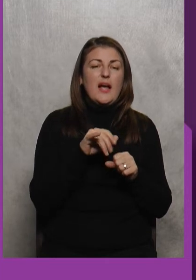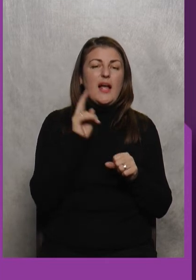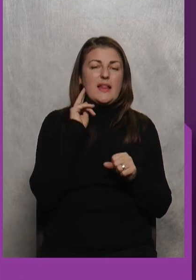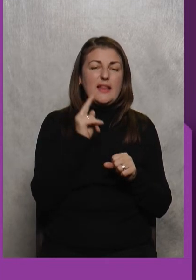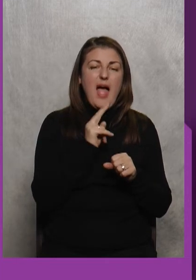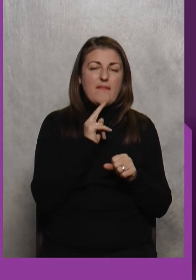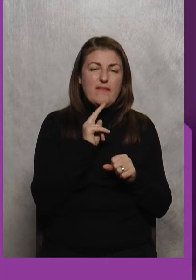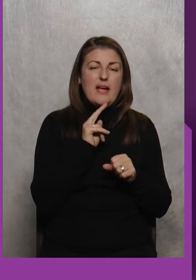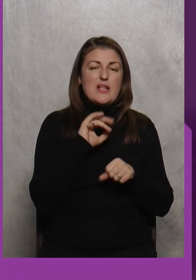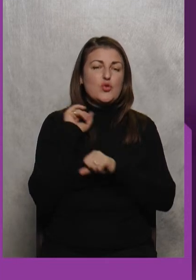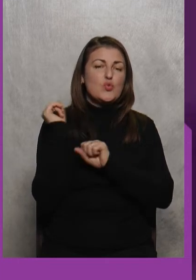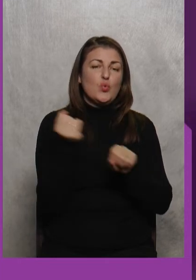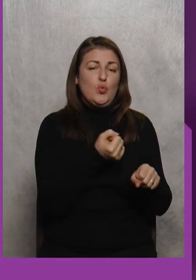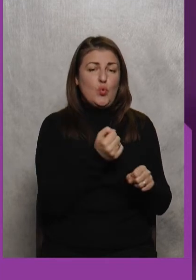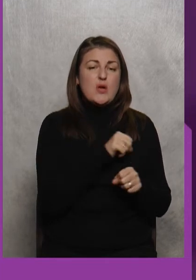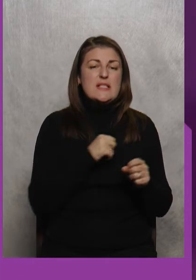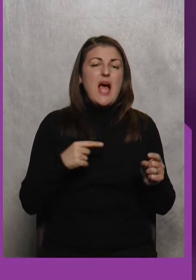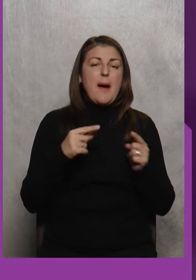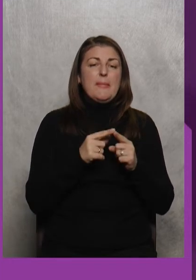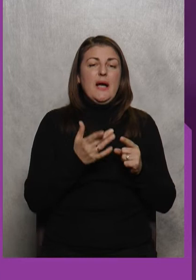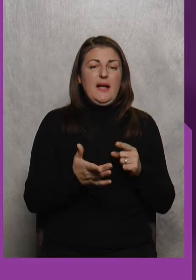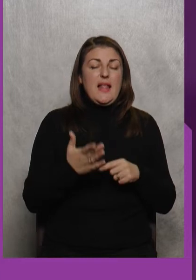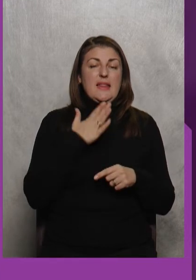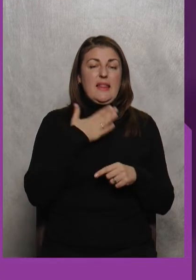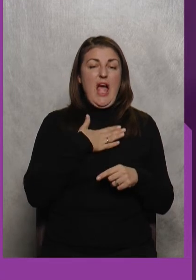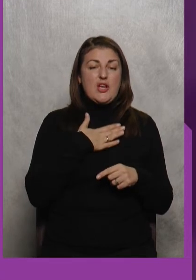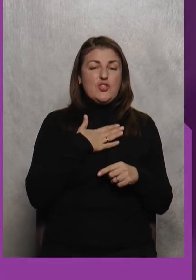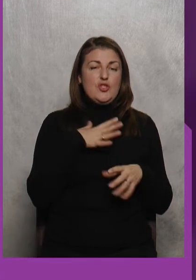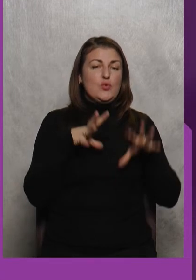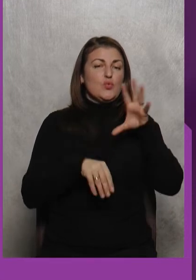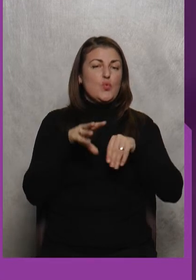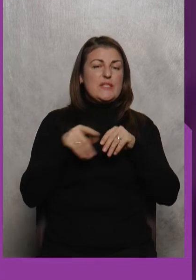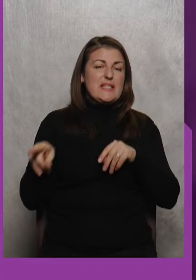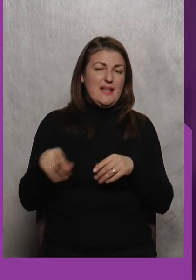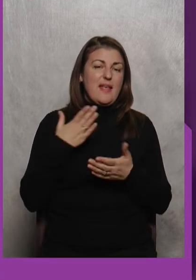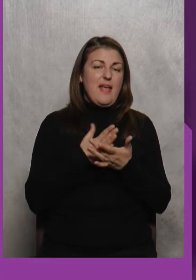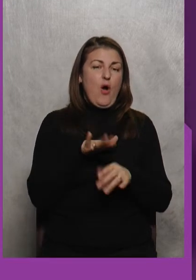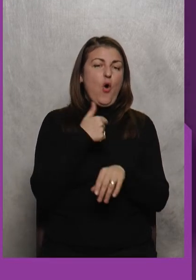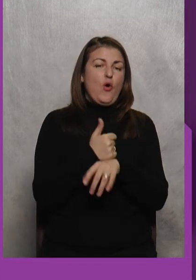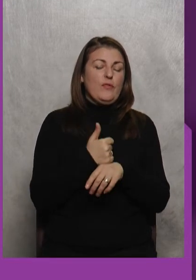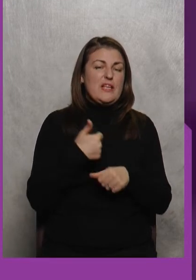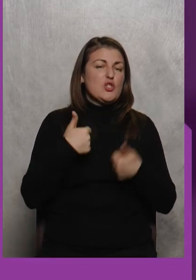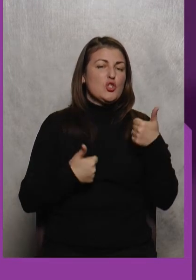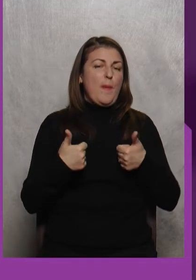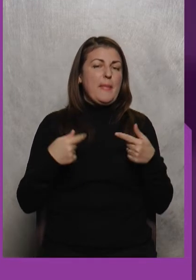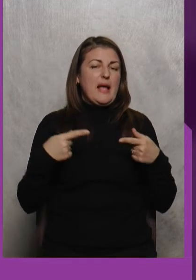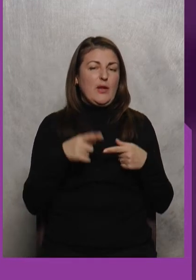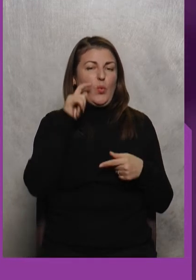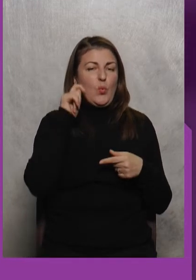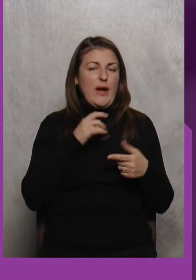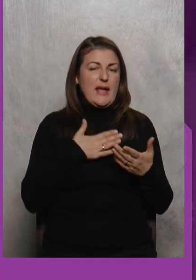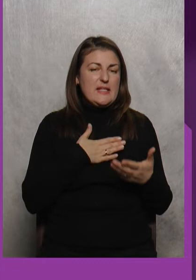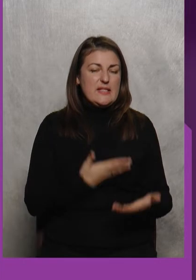Дзюдо Саме Наші Сусіди Є головними Суперниками Українців